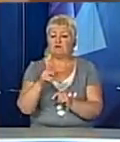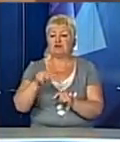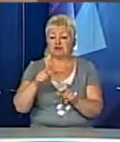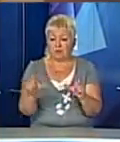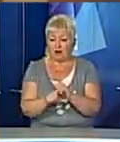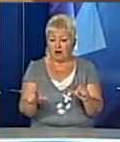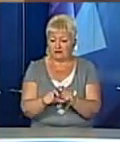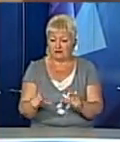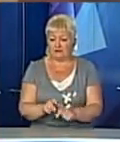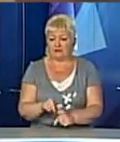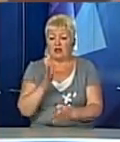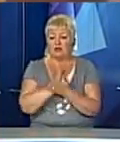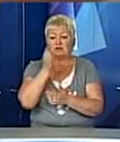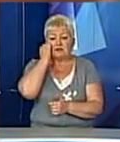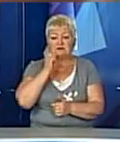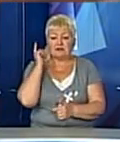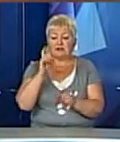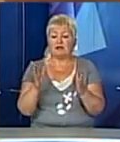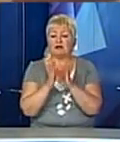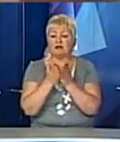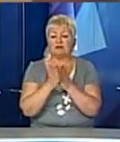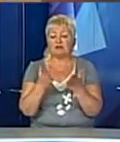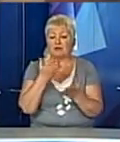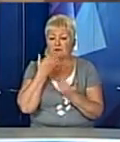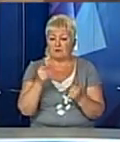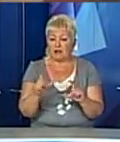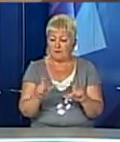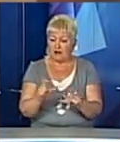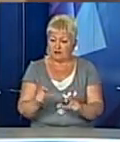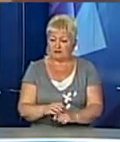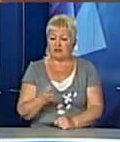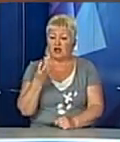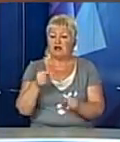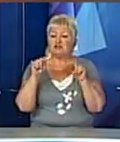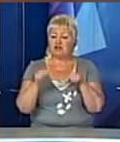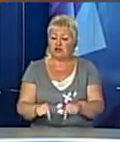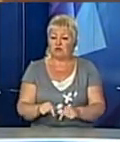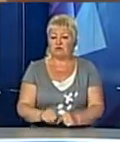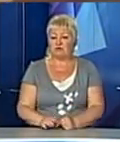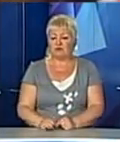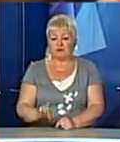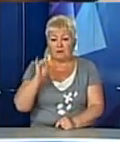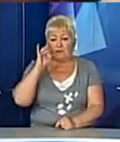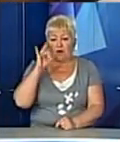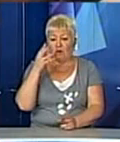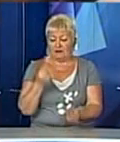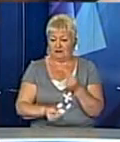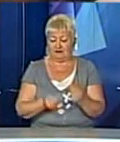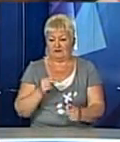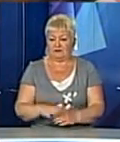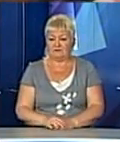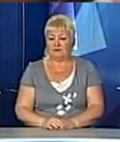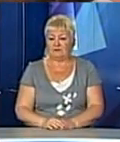стоїть книжки, які немає в магазині. Ще тут піконні ігри. Дуже